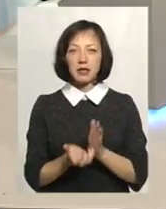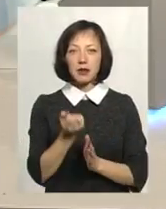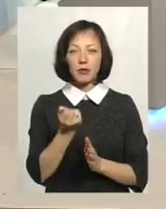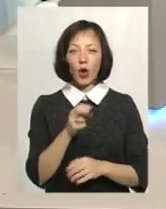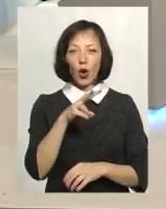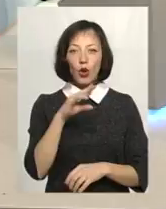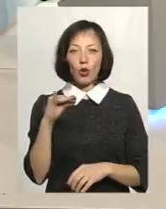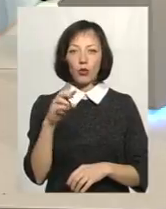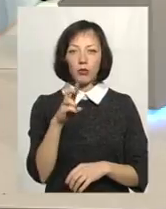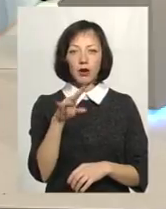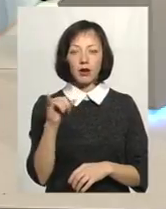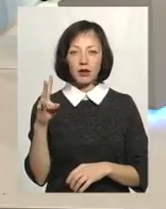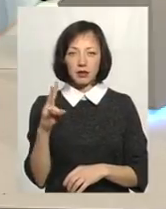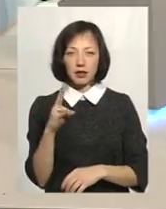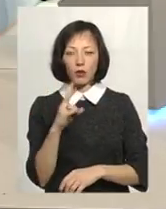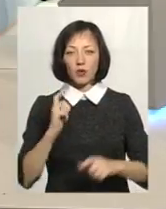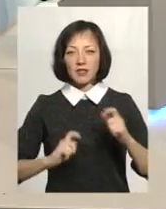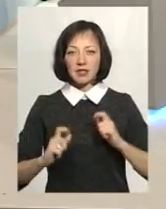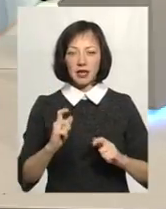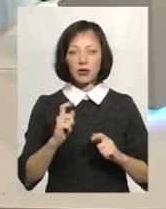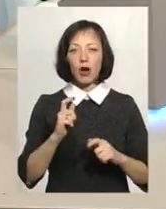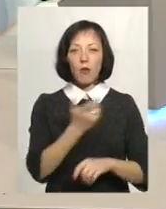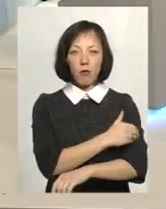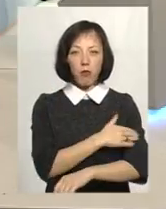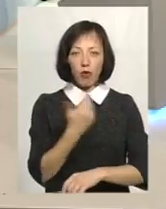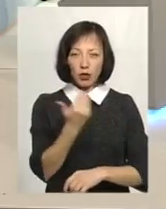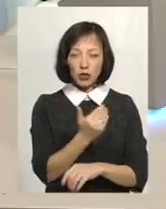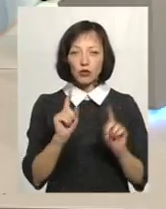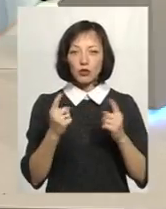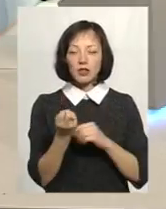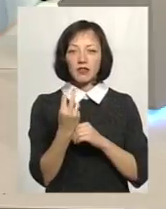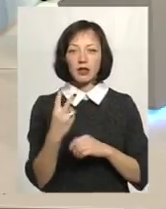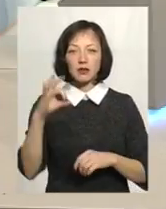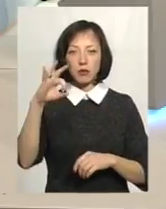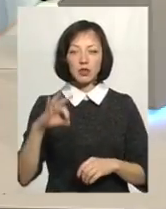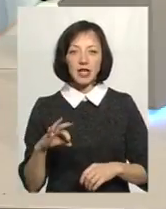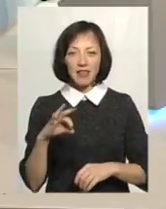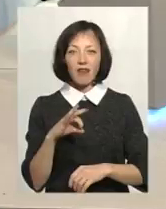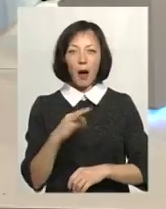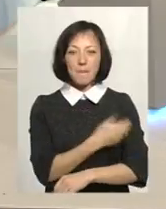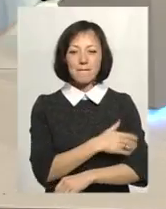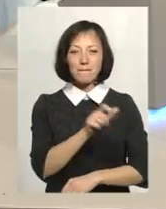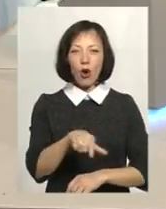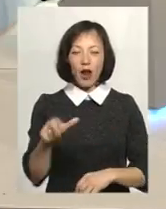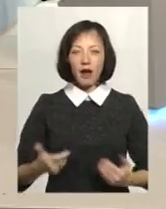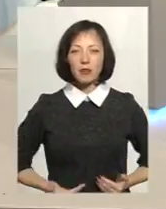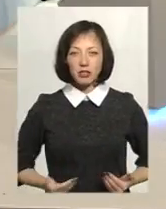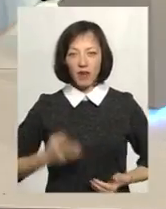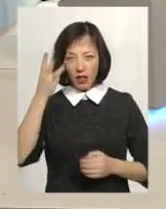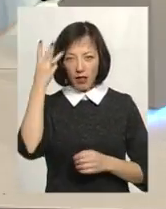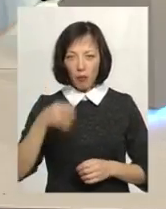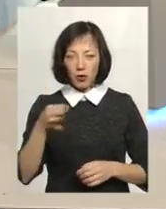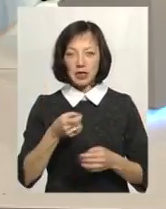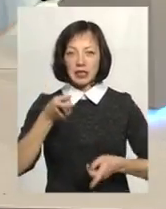університету, інституту національної пам'яті Польщі, тому що 12% поляків, які проживали на Поділлі, вони